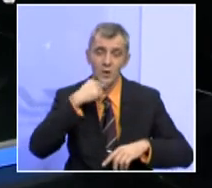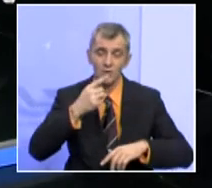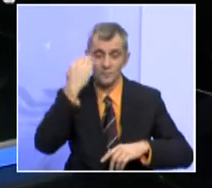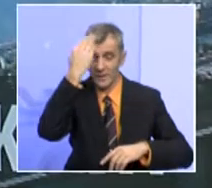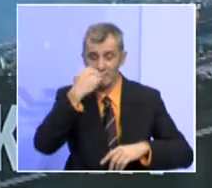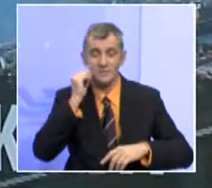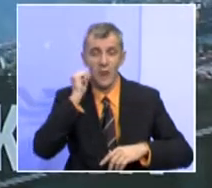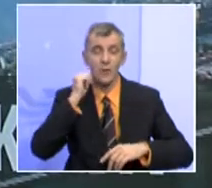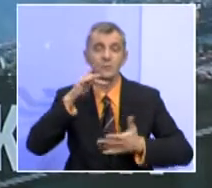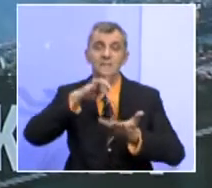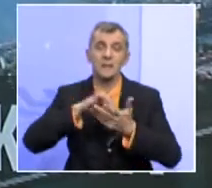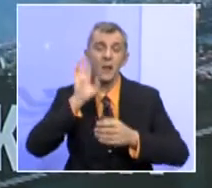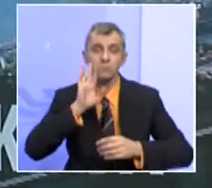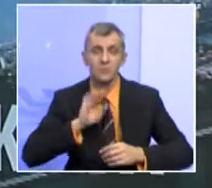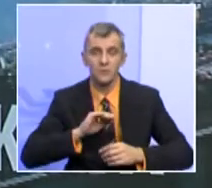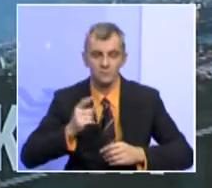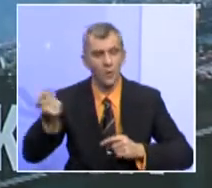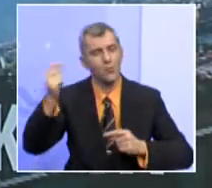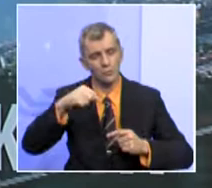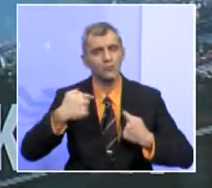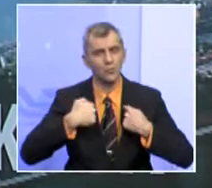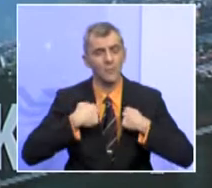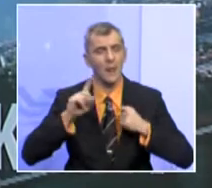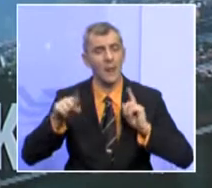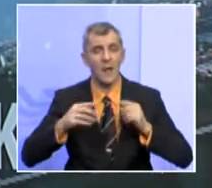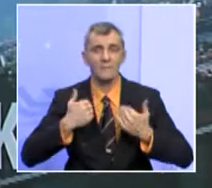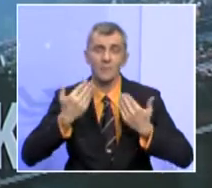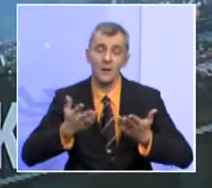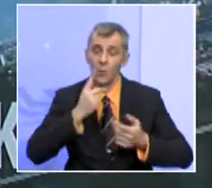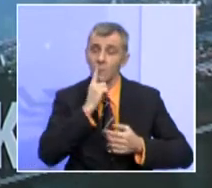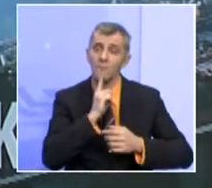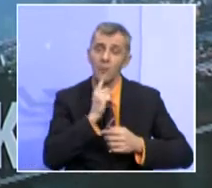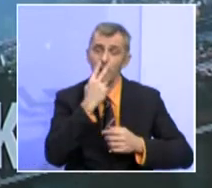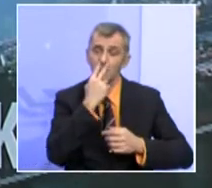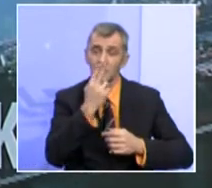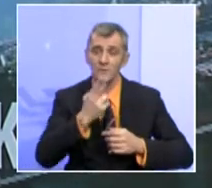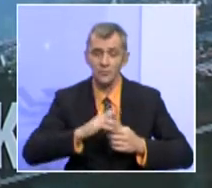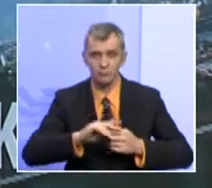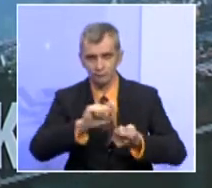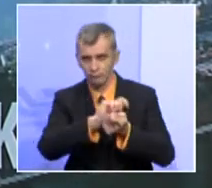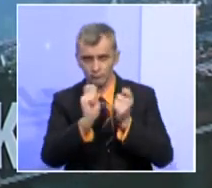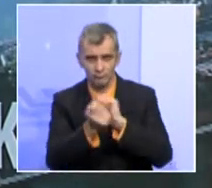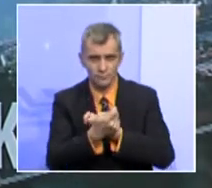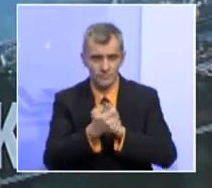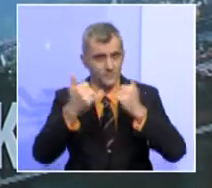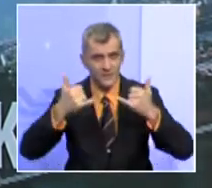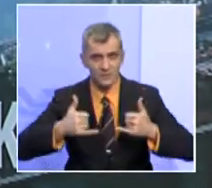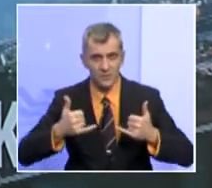Bosni, jer došli su do mene nekakvi prijedlozi koji predviđaju promjenu